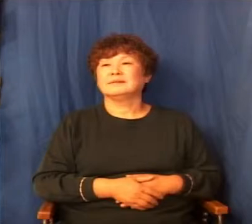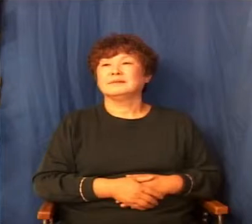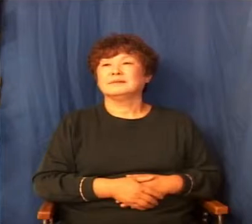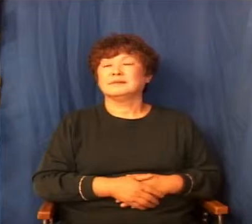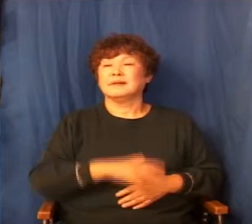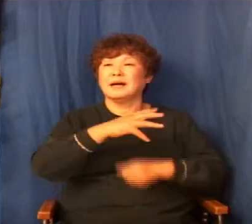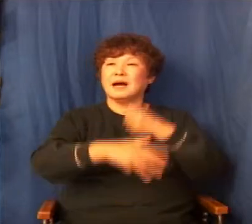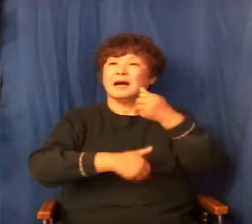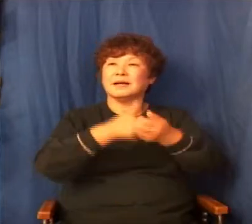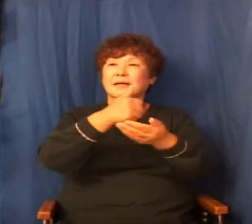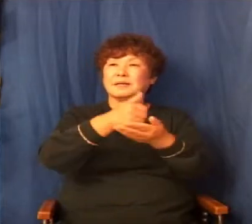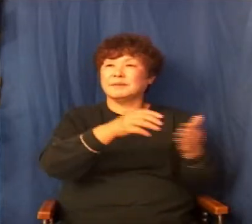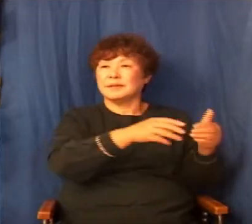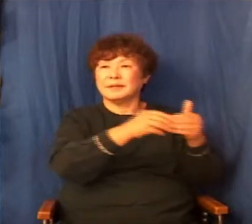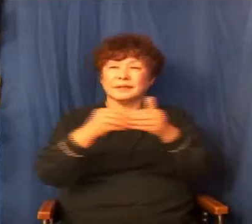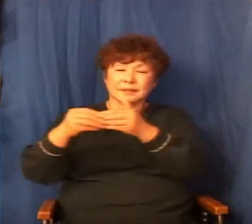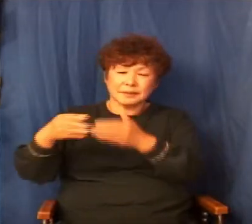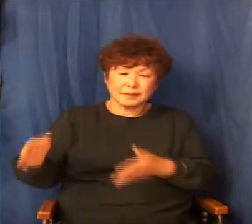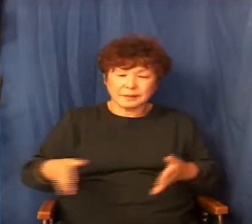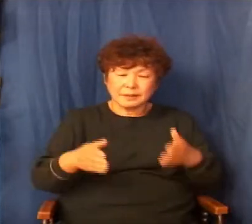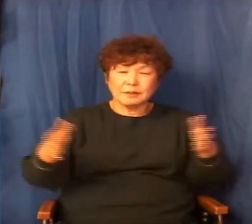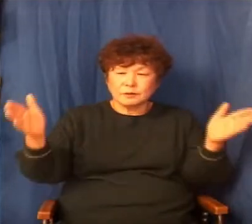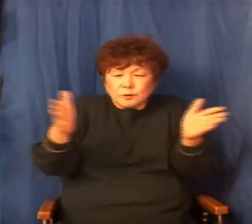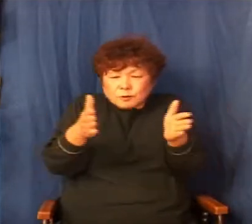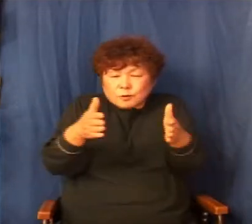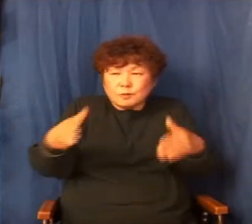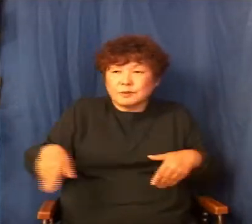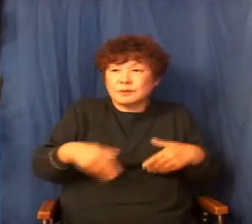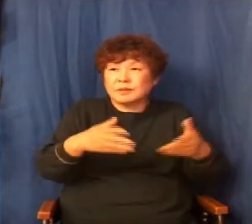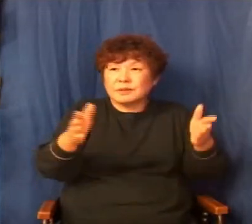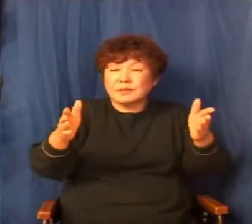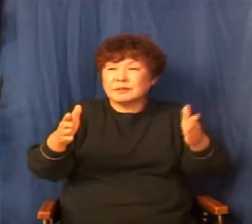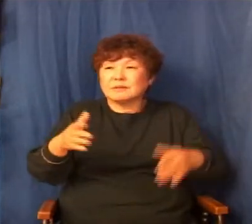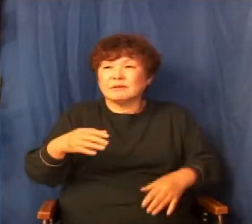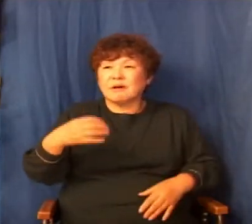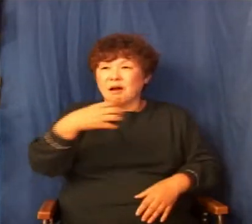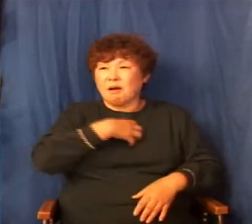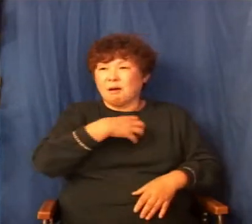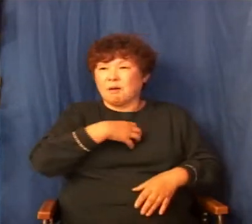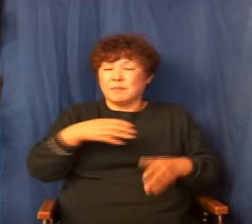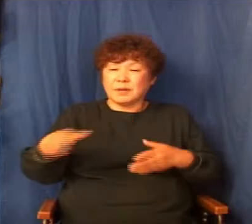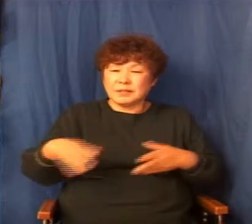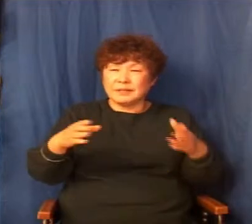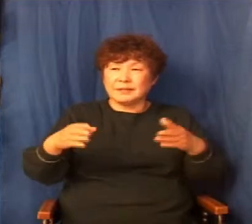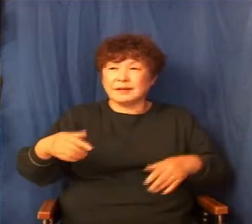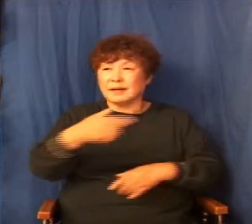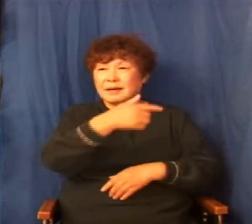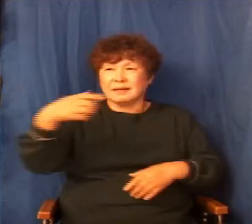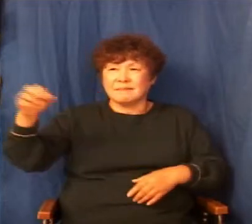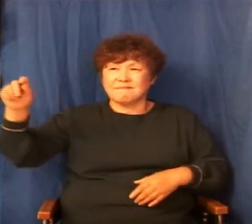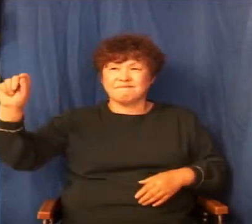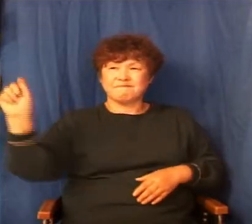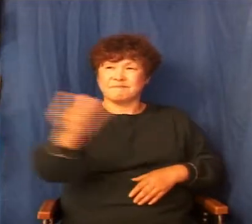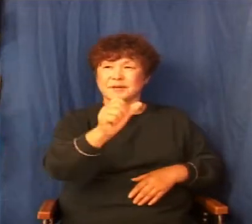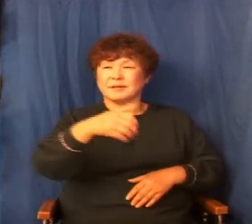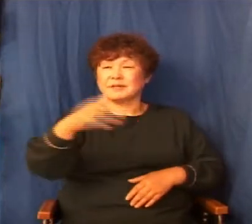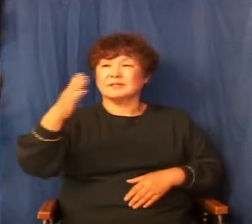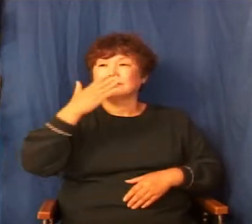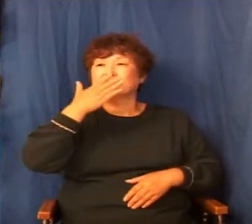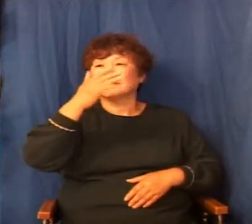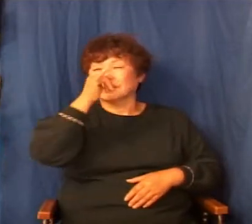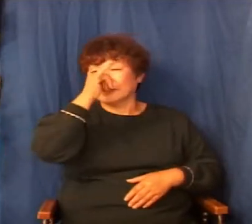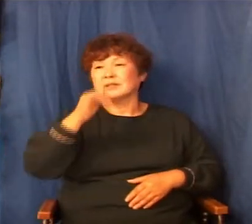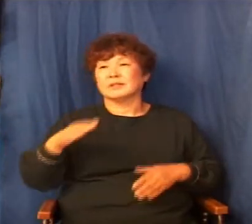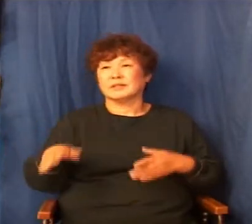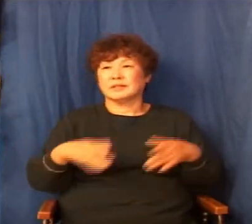하나님이 이끄는 길은 좁은 길이고 척박한 길임이 확실한데 가장 빠른 길인 줄로 믿습니다. 그래서